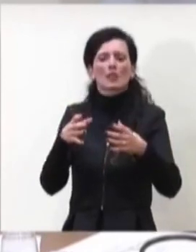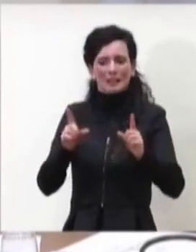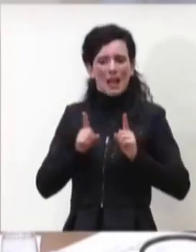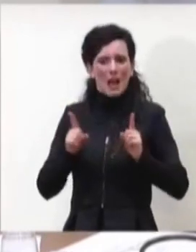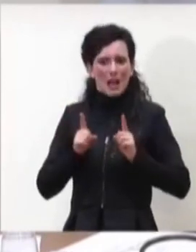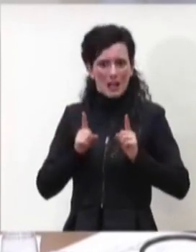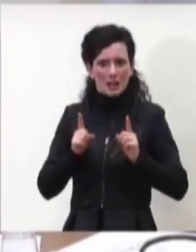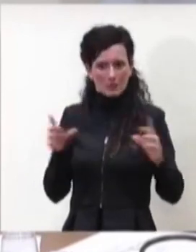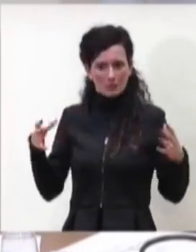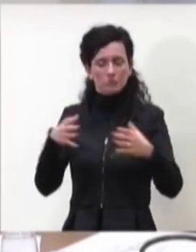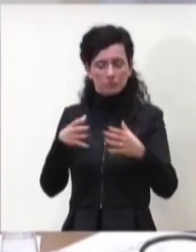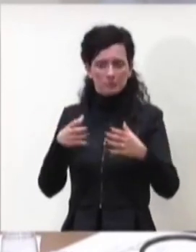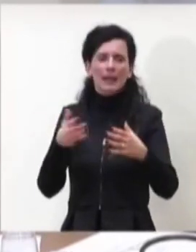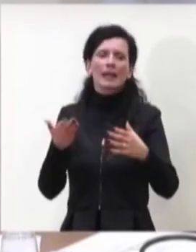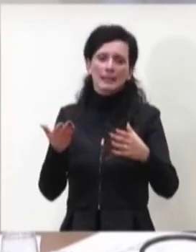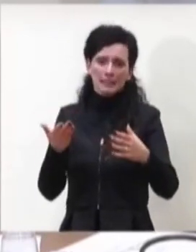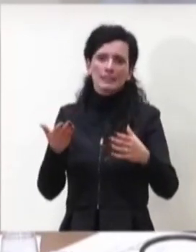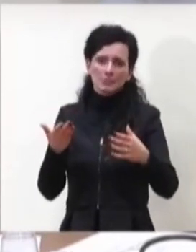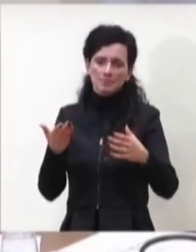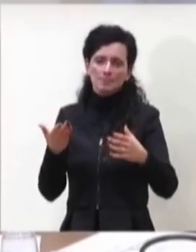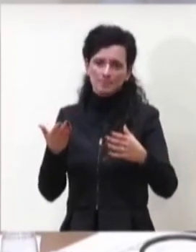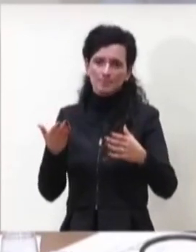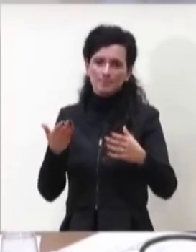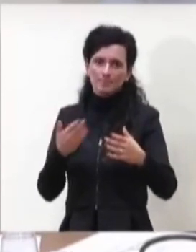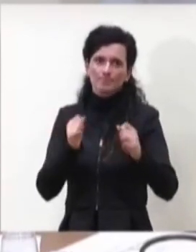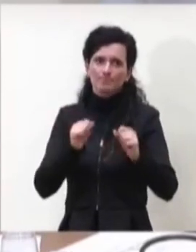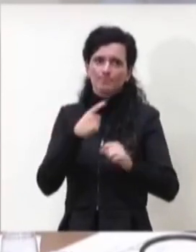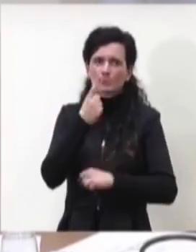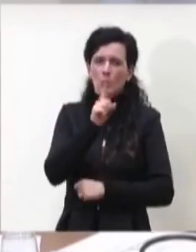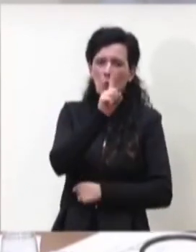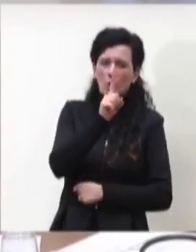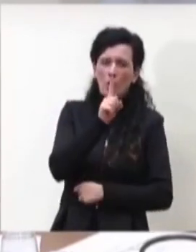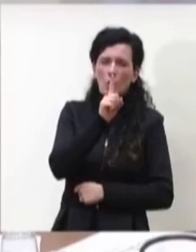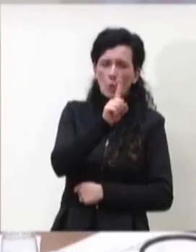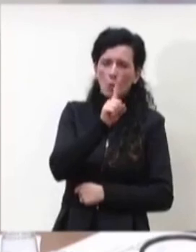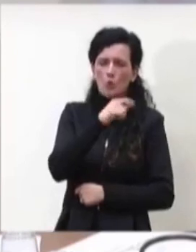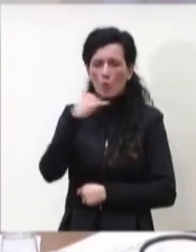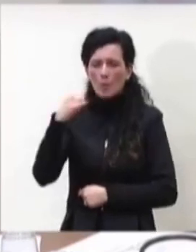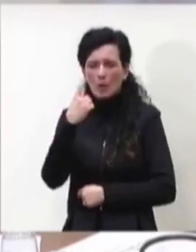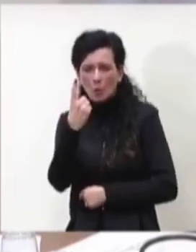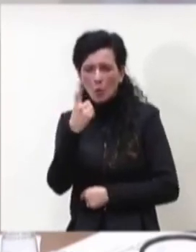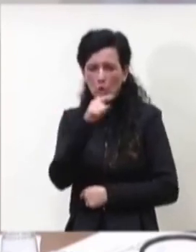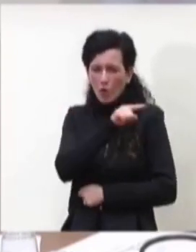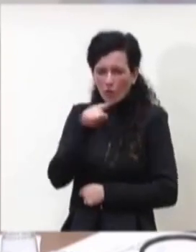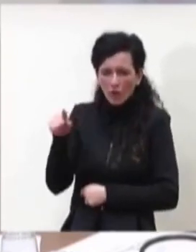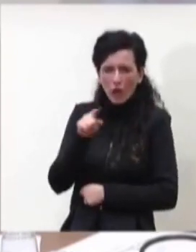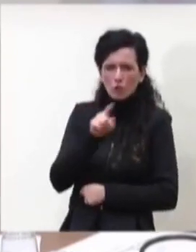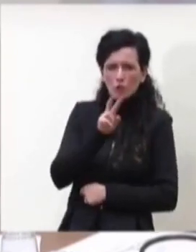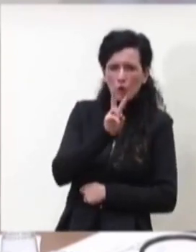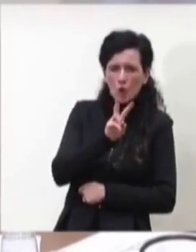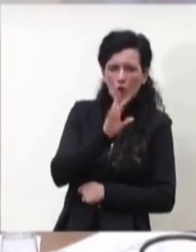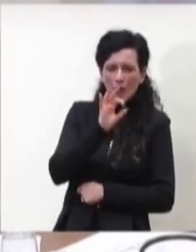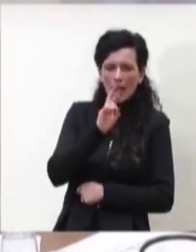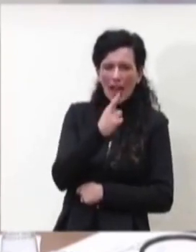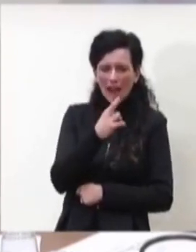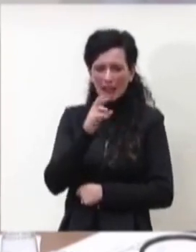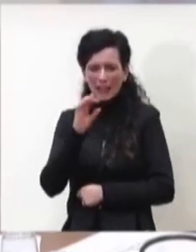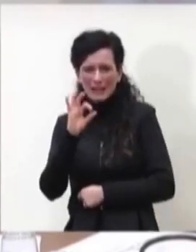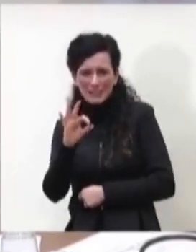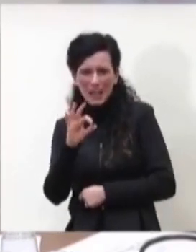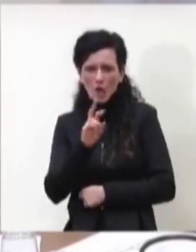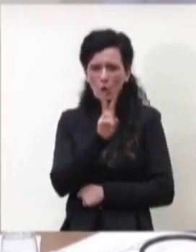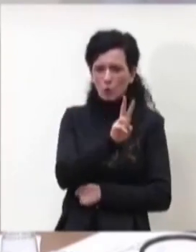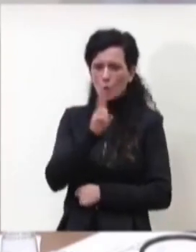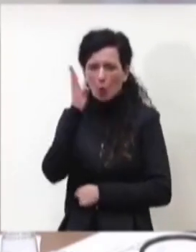risponde a una formula che 1-1 fratto l'R con 0 l'R con 0 è fra 2 e 3 in assenza di